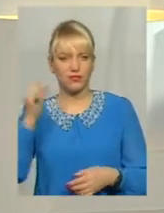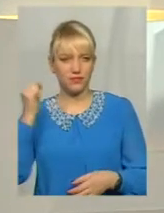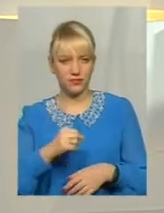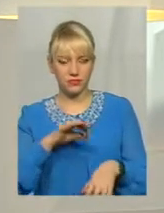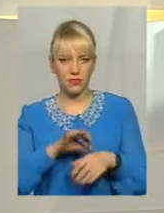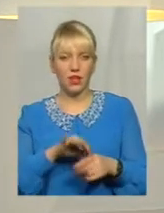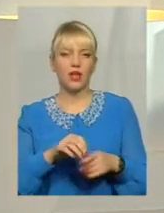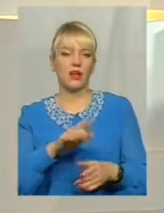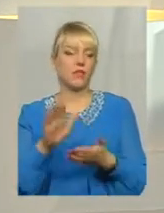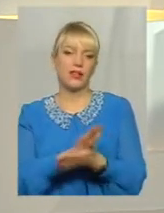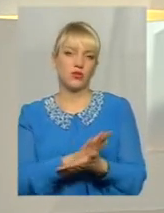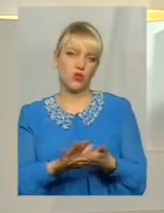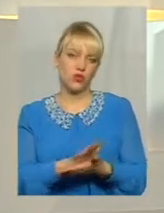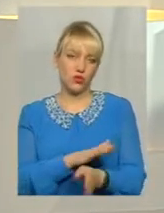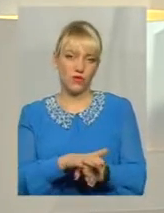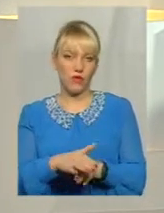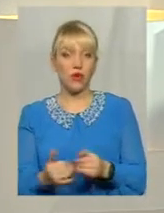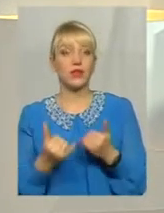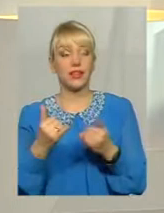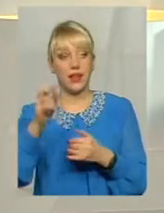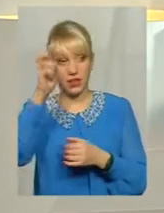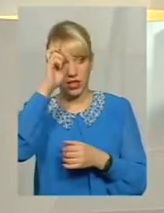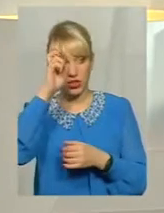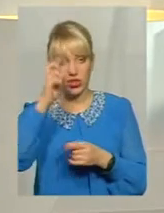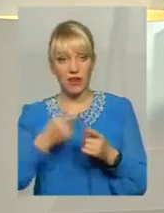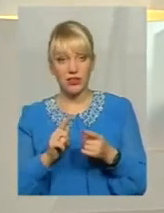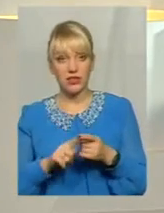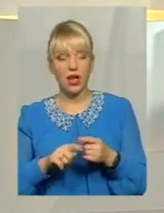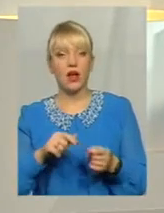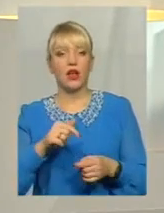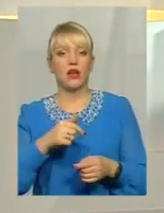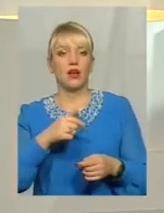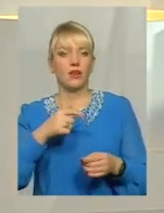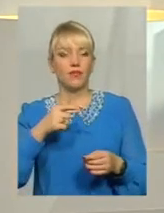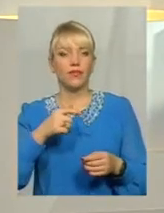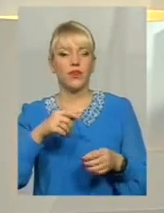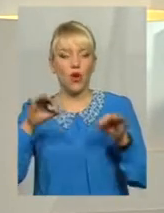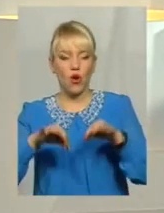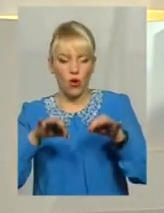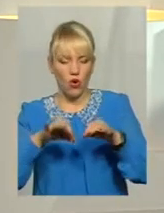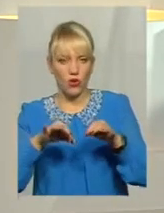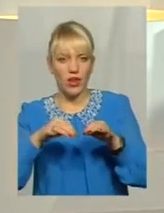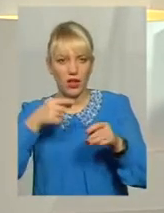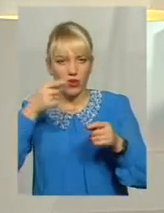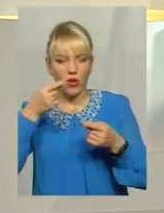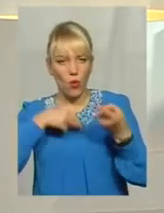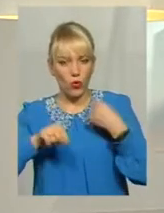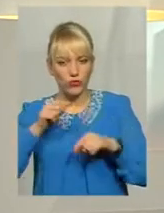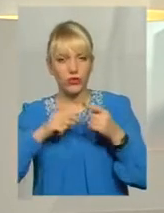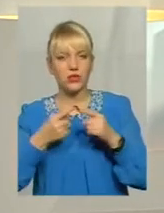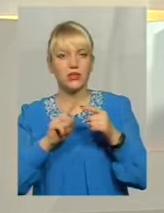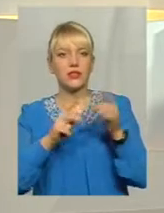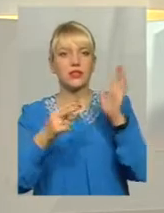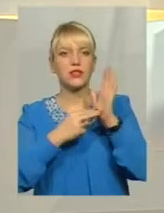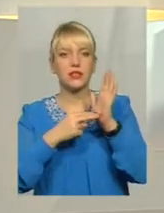Безкоштовно виконується Для держави коронарографія Обходиться приблизно в 7-8 тисяч гривень Власне це вартість